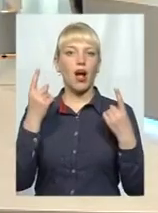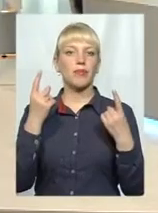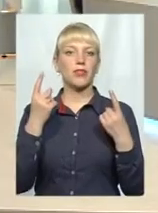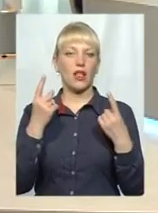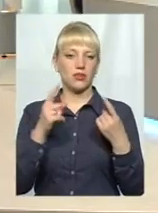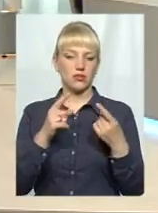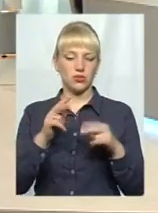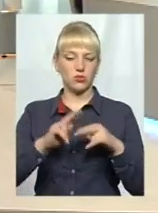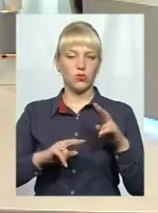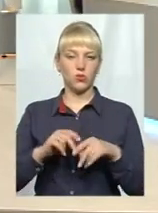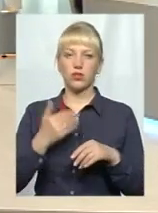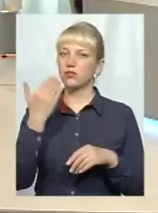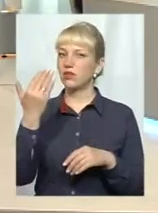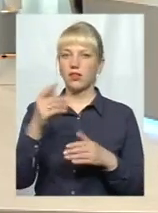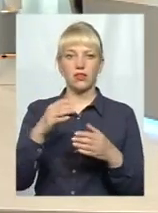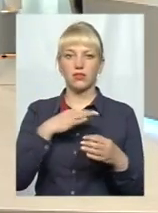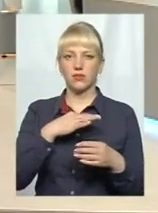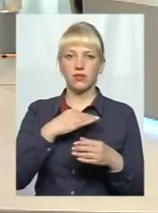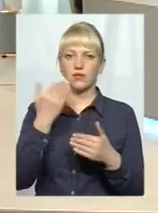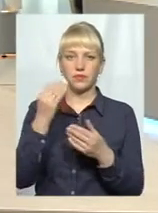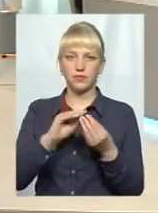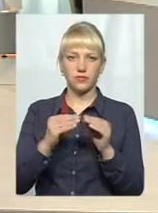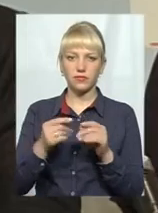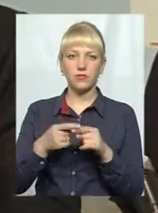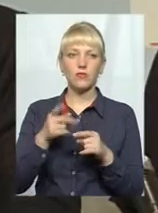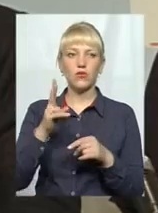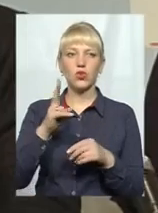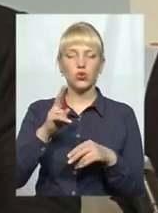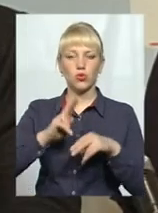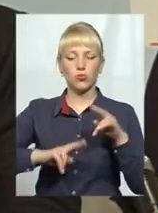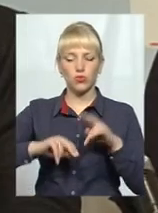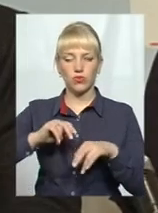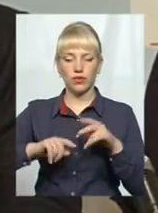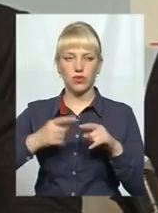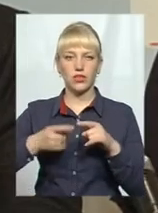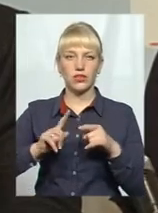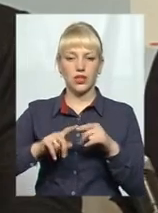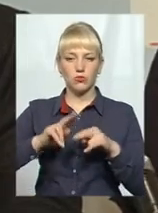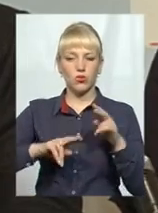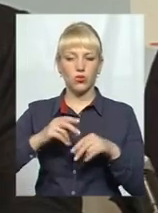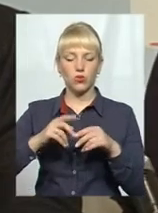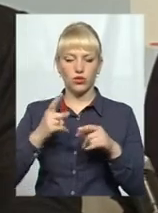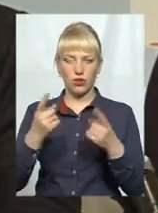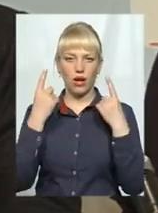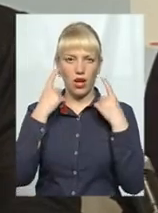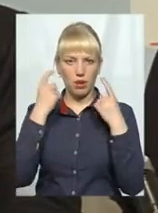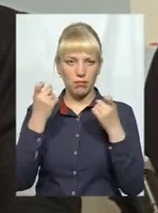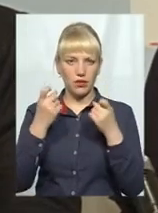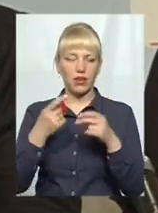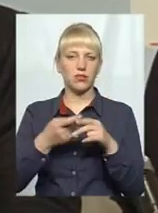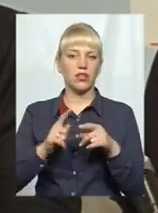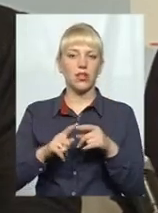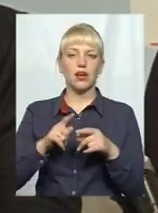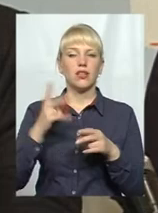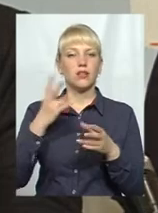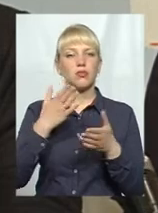питання. От я вам скажу, ті, хто побудував їх капітальні споруди, їм треба було уважно читати свої документи. Тому що вони ніколи капітальними спорудами не